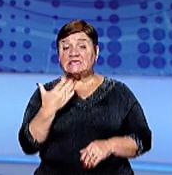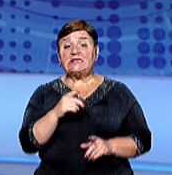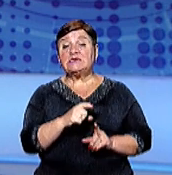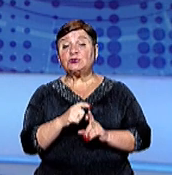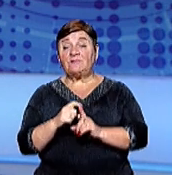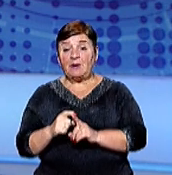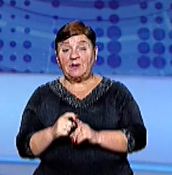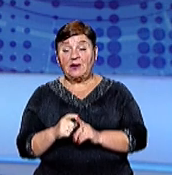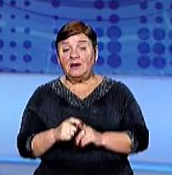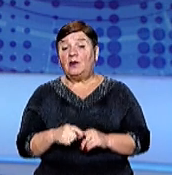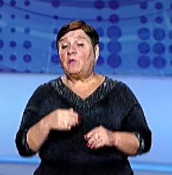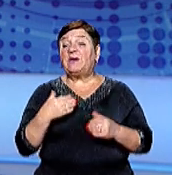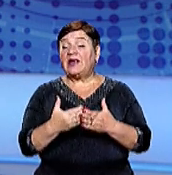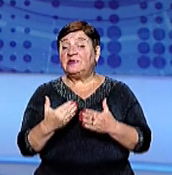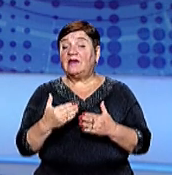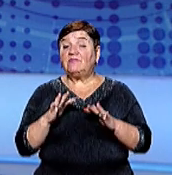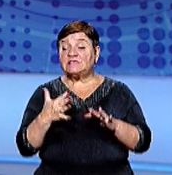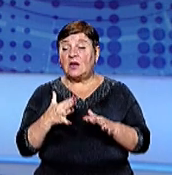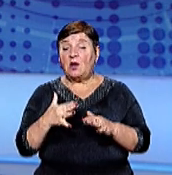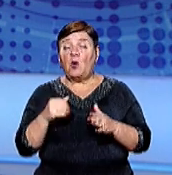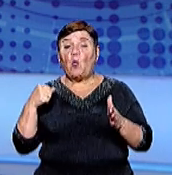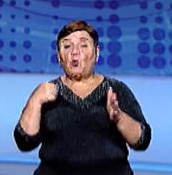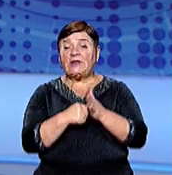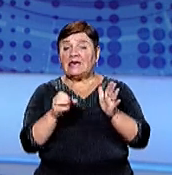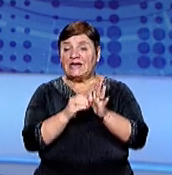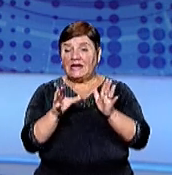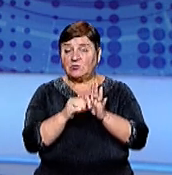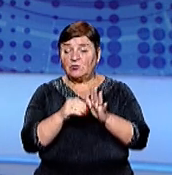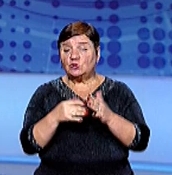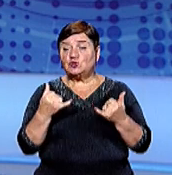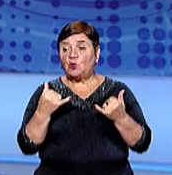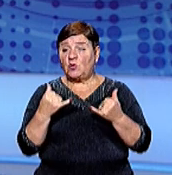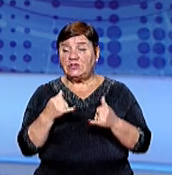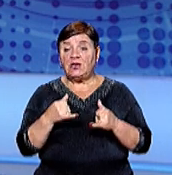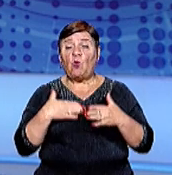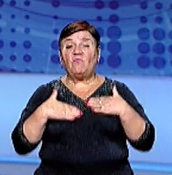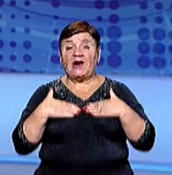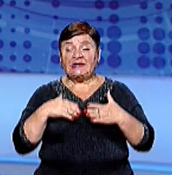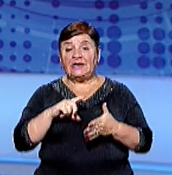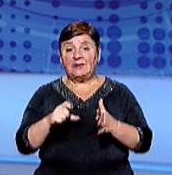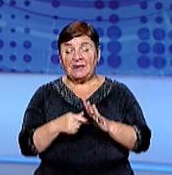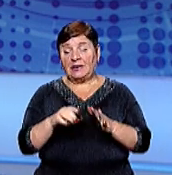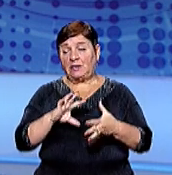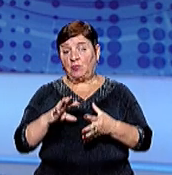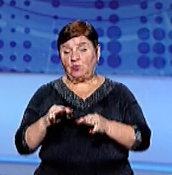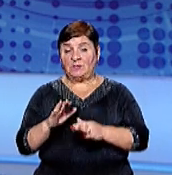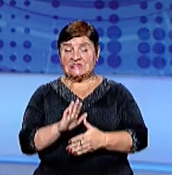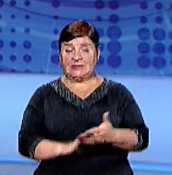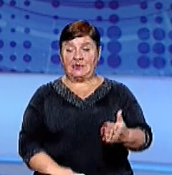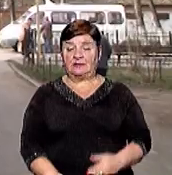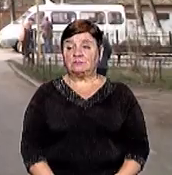її словами, попередня версія з гибелі удар з трумом Пару знайшли сьогодні у ванній кімнаті Подробиці далі